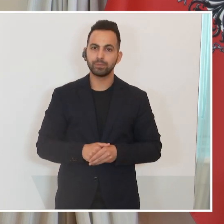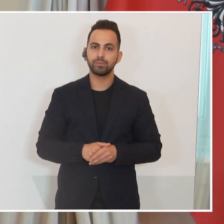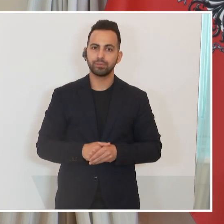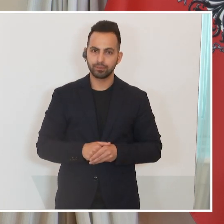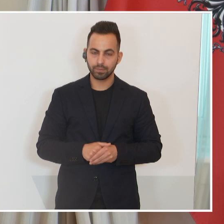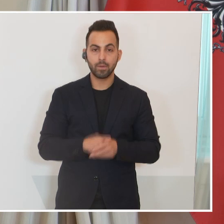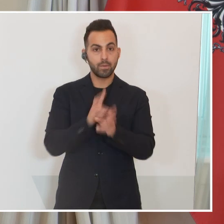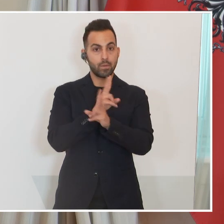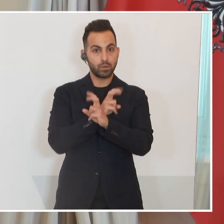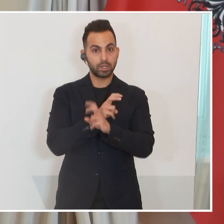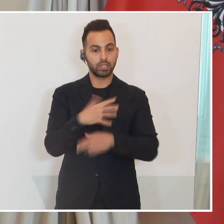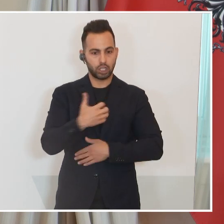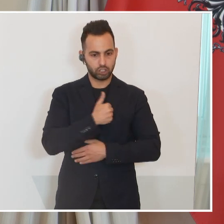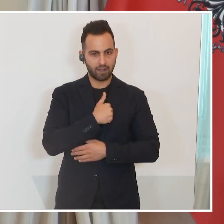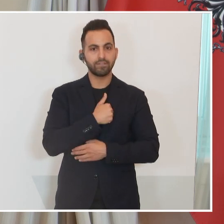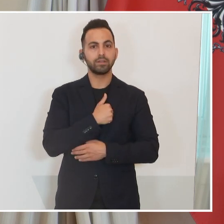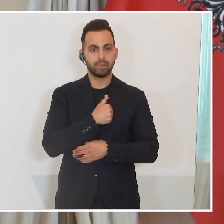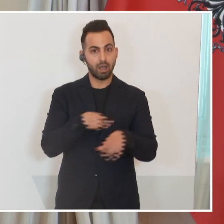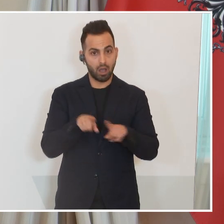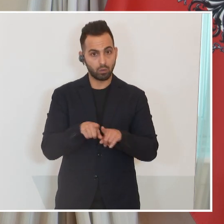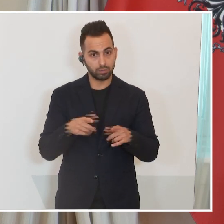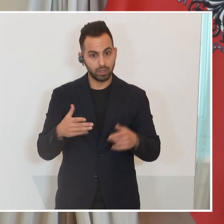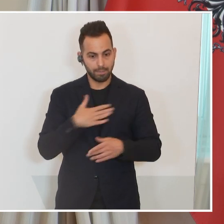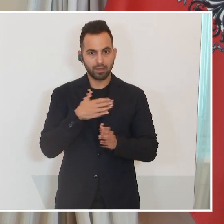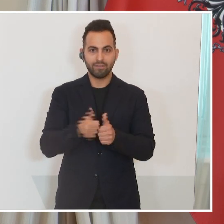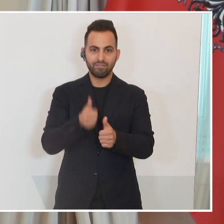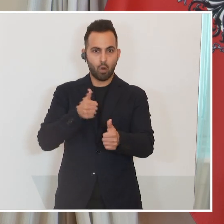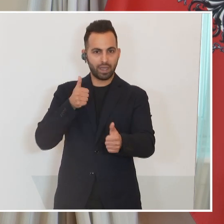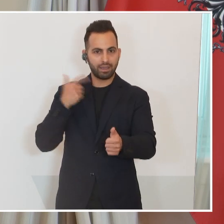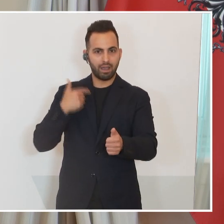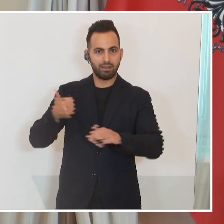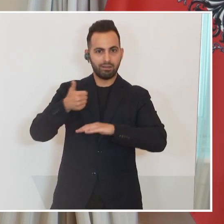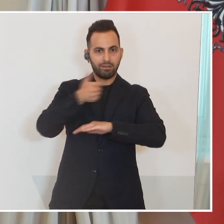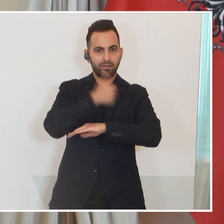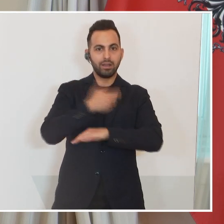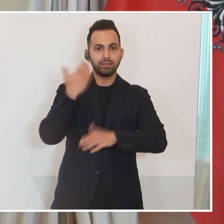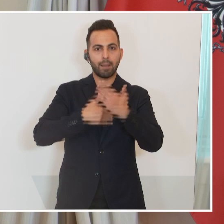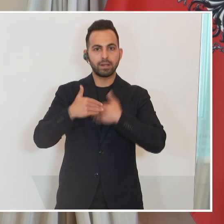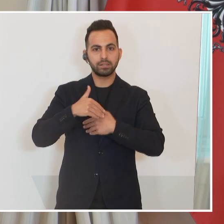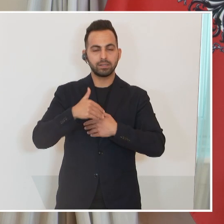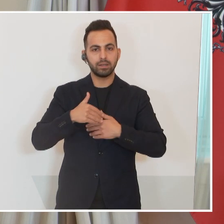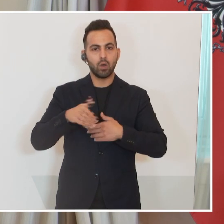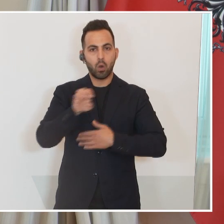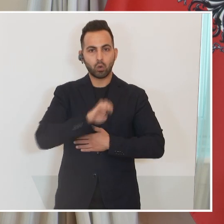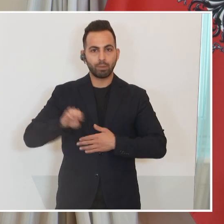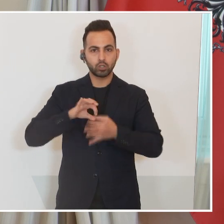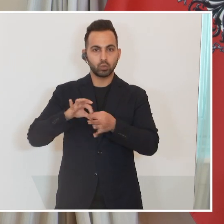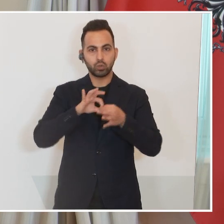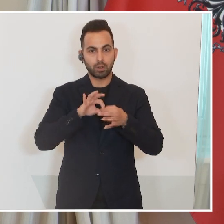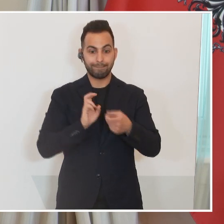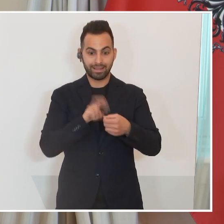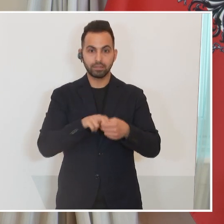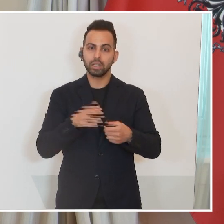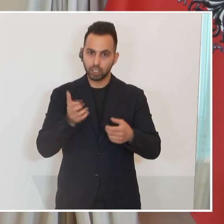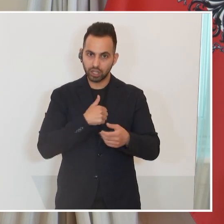Und Österreich ist es gelungen eben, und in Wahrheit meinen Vorgängern ist es gelungen, beim Beitritt zur Europäischen Union einen Weg zu finden, und das ist durchaus